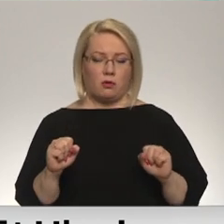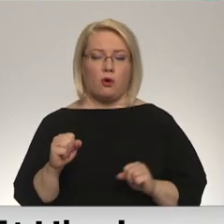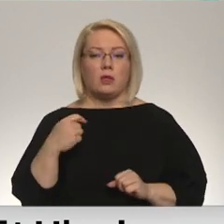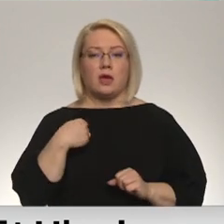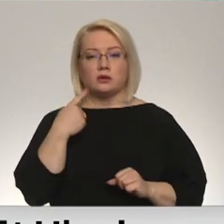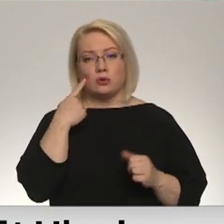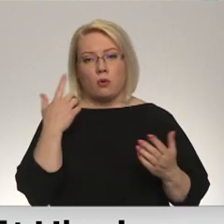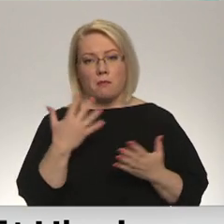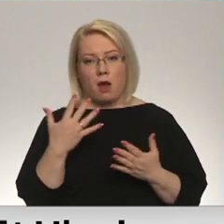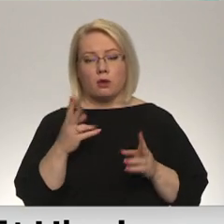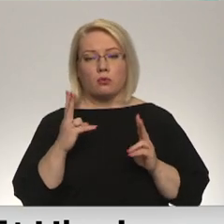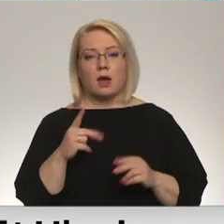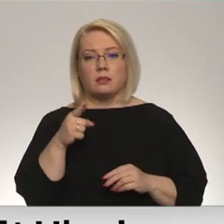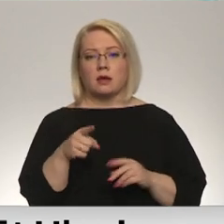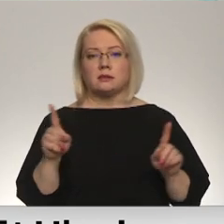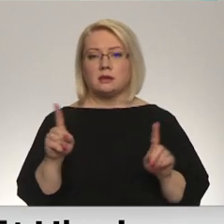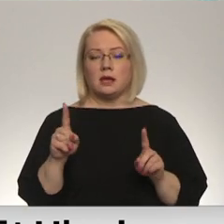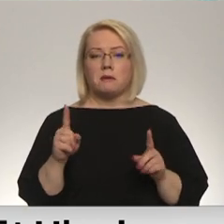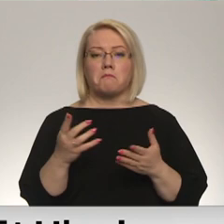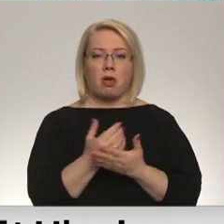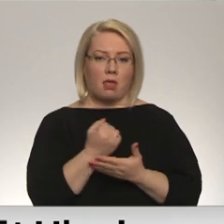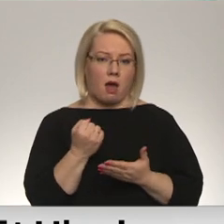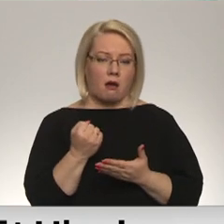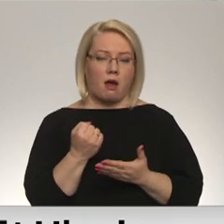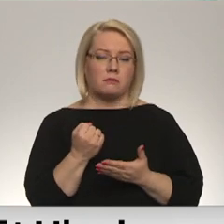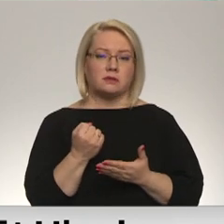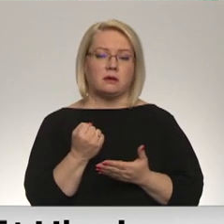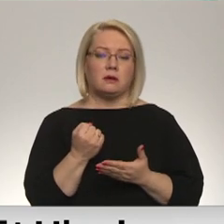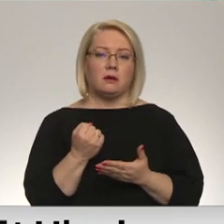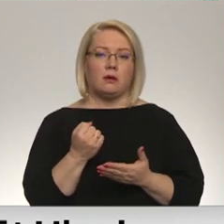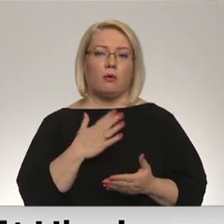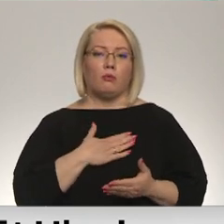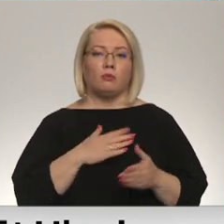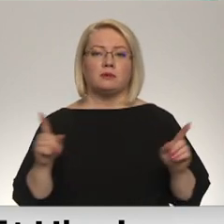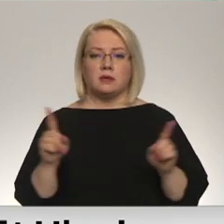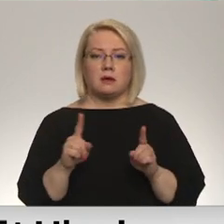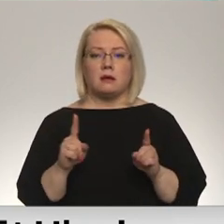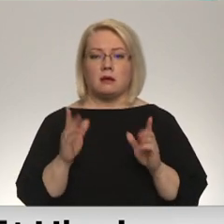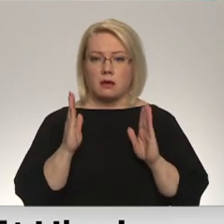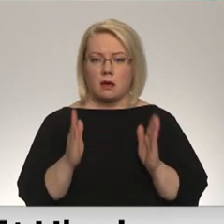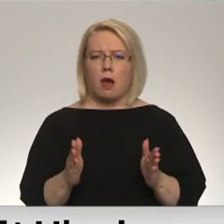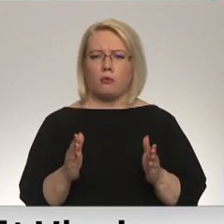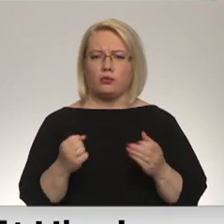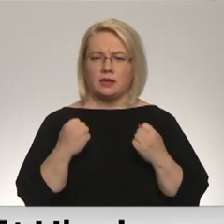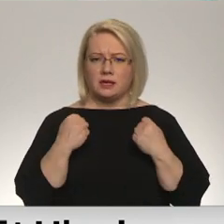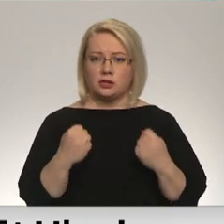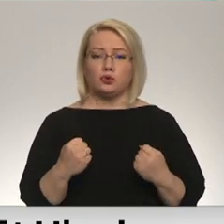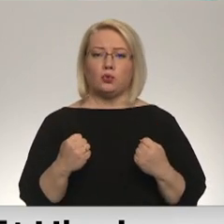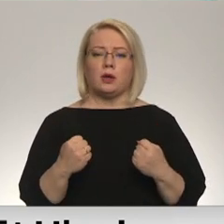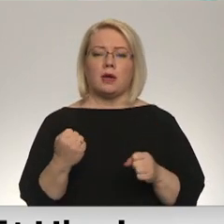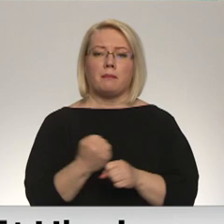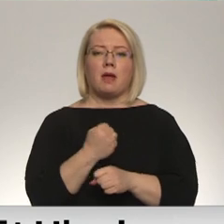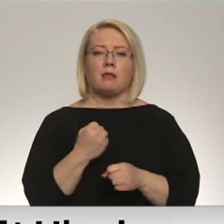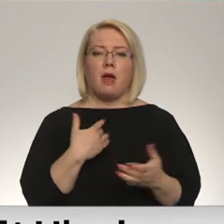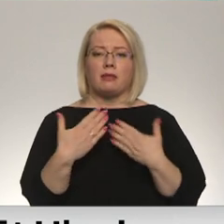domāju, ka tas ir panākams, un mums ir jābūt isturīgiem gan